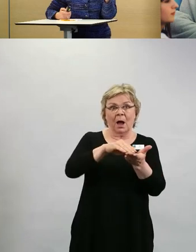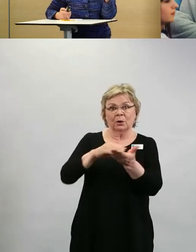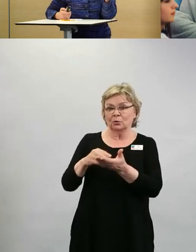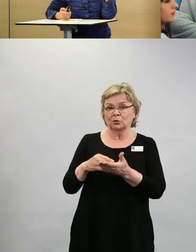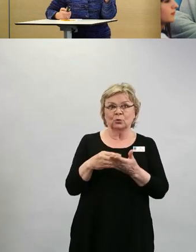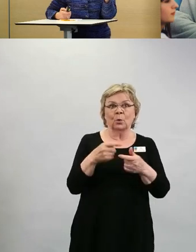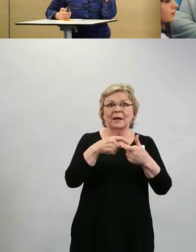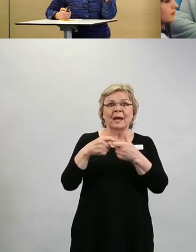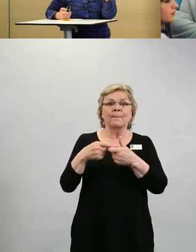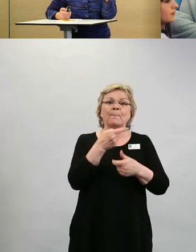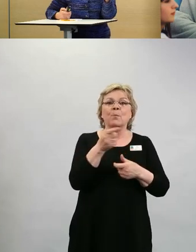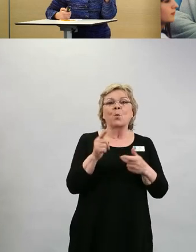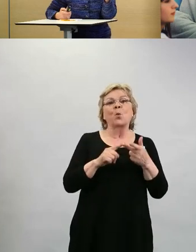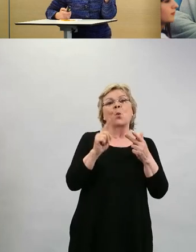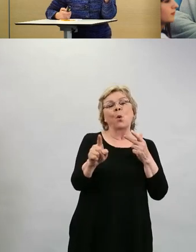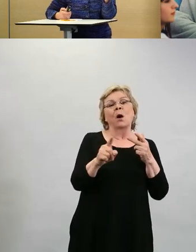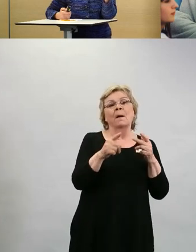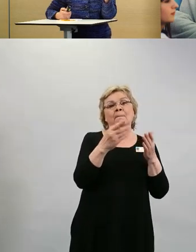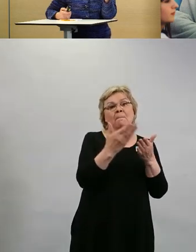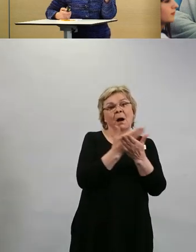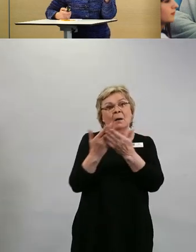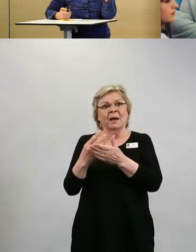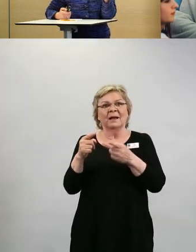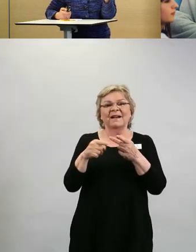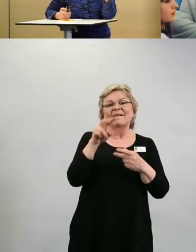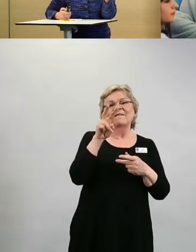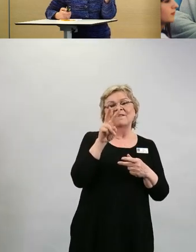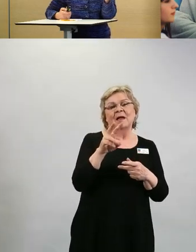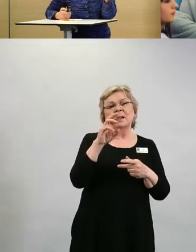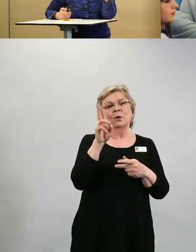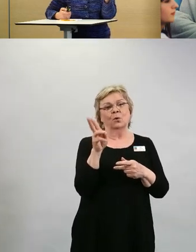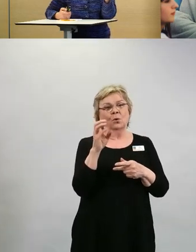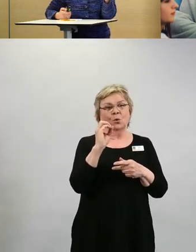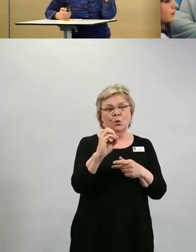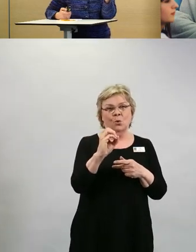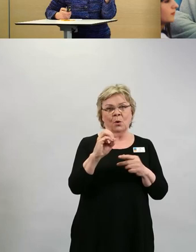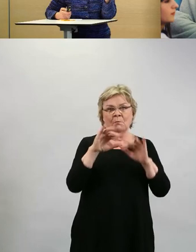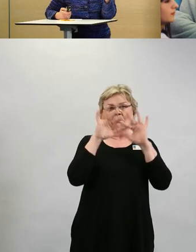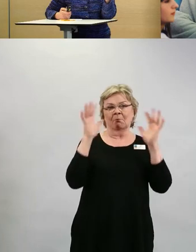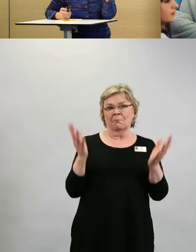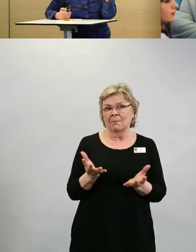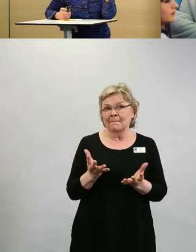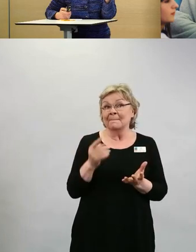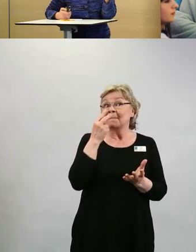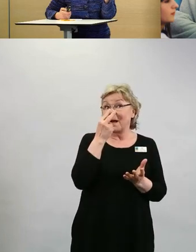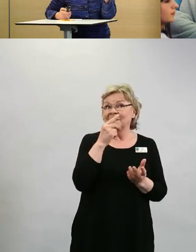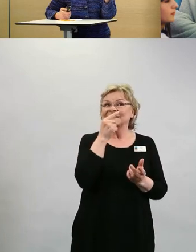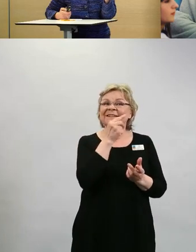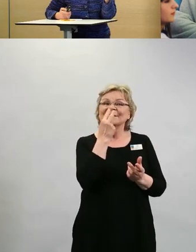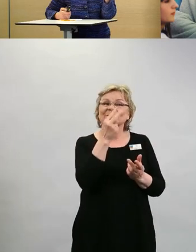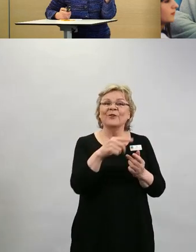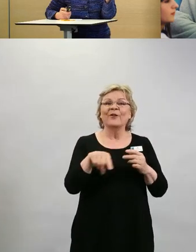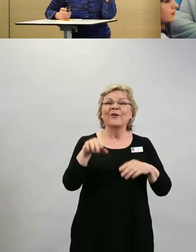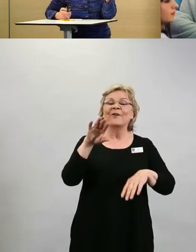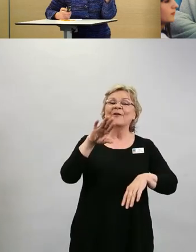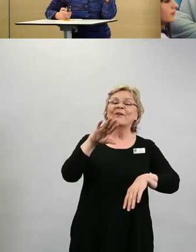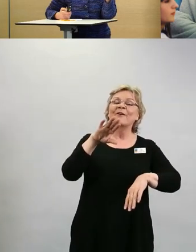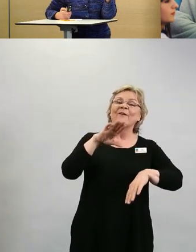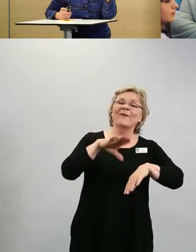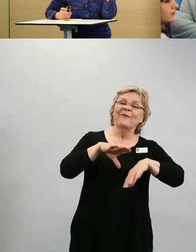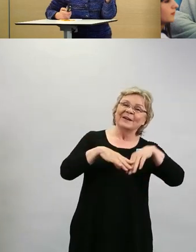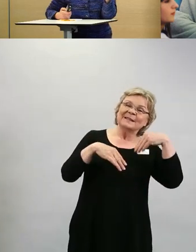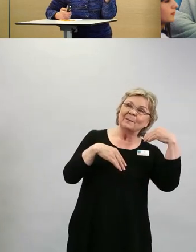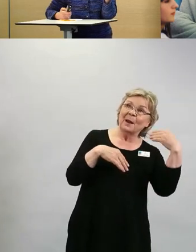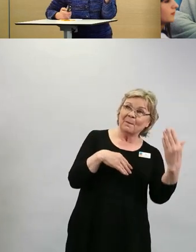Tässä on yhteenveto WHO, jossa näette vasemmassa paneelissa. Oireinen